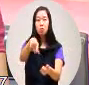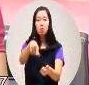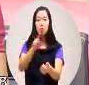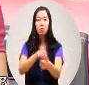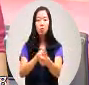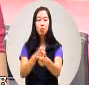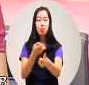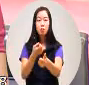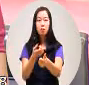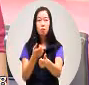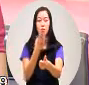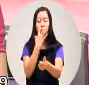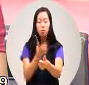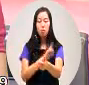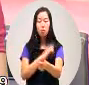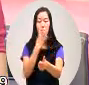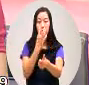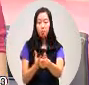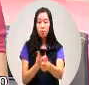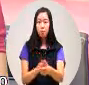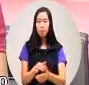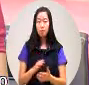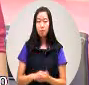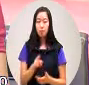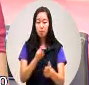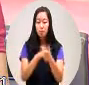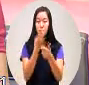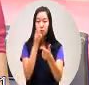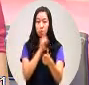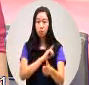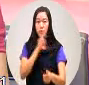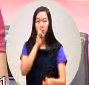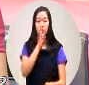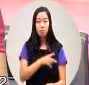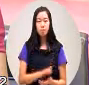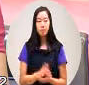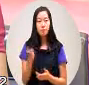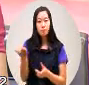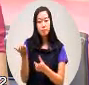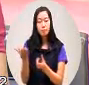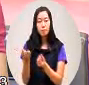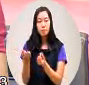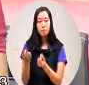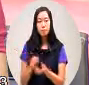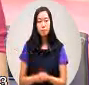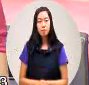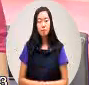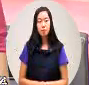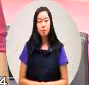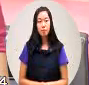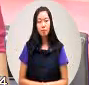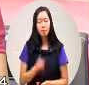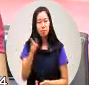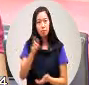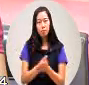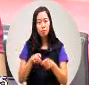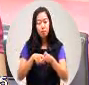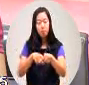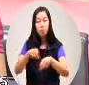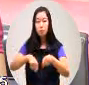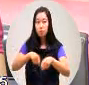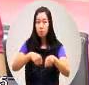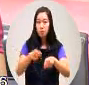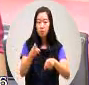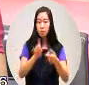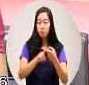也是给他吃开啊还是他错啊就像刚刚那边一样啊你驾驾穿得